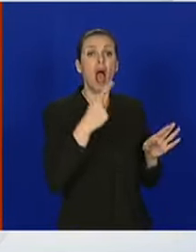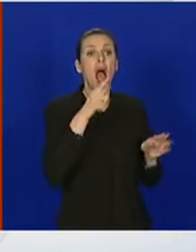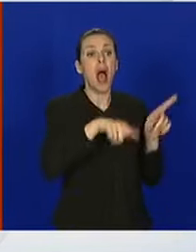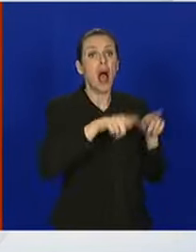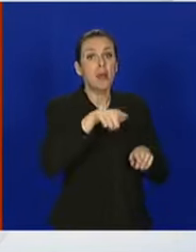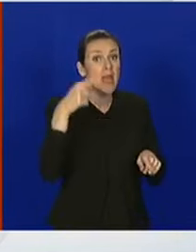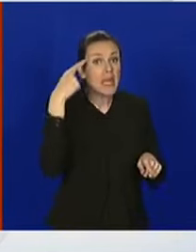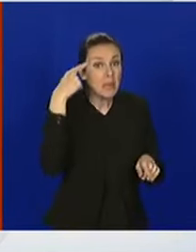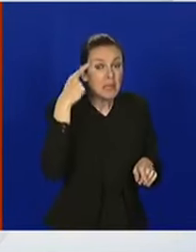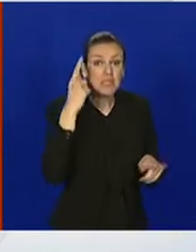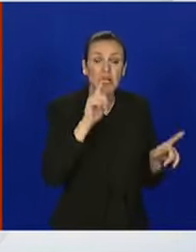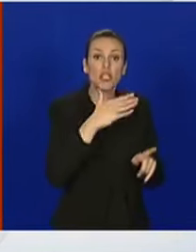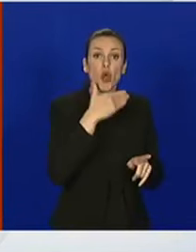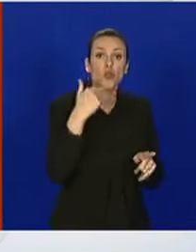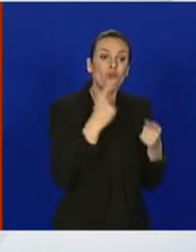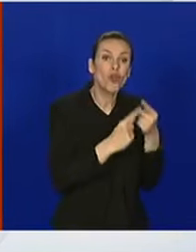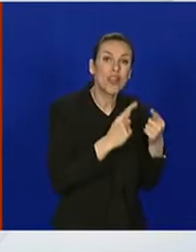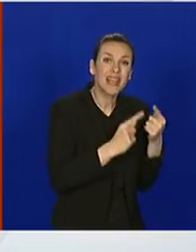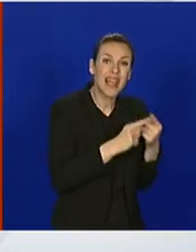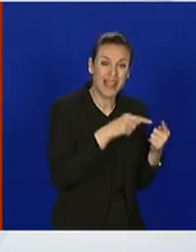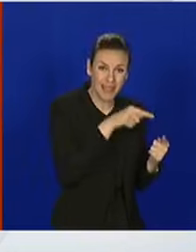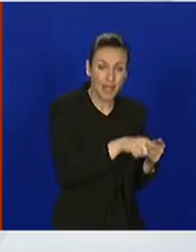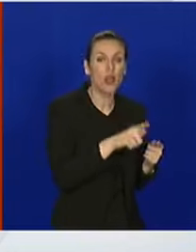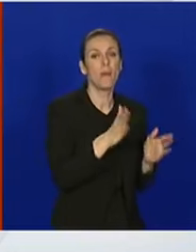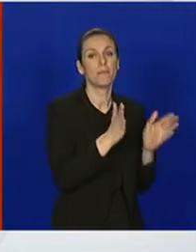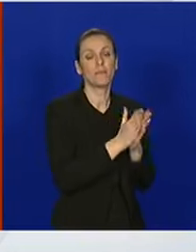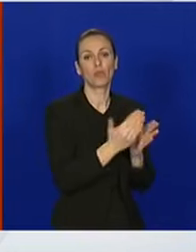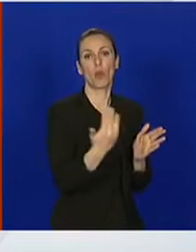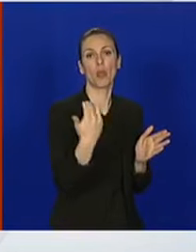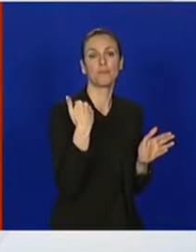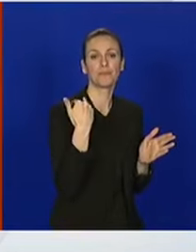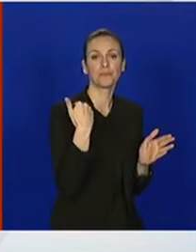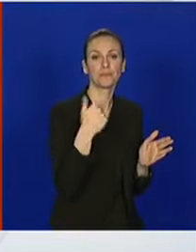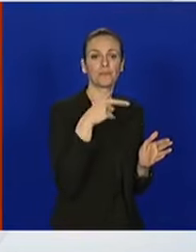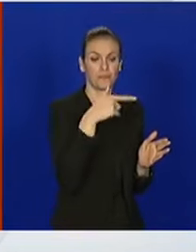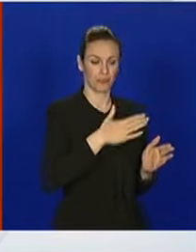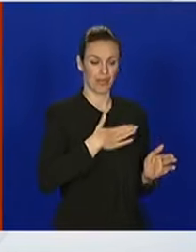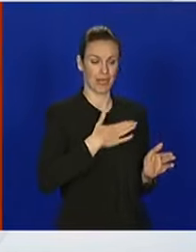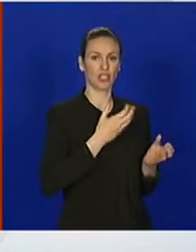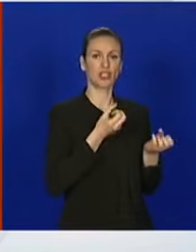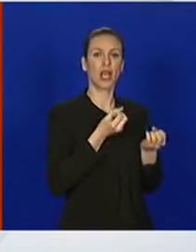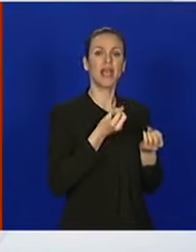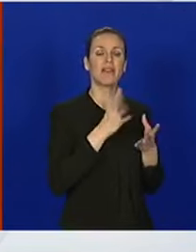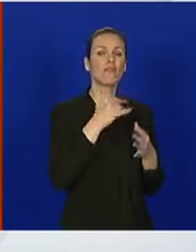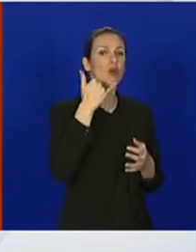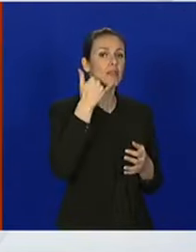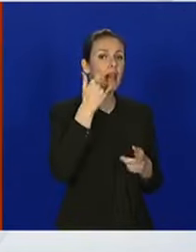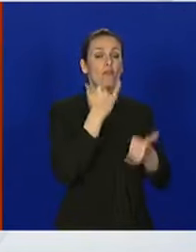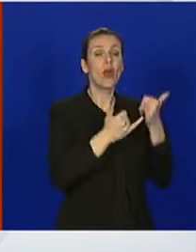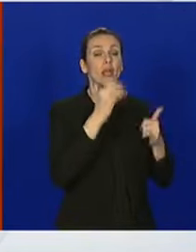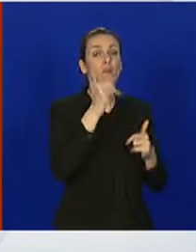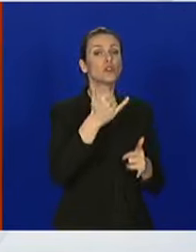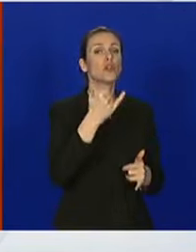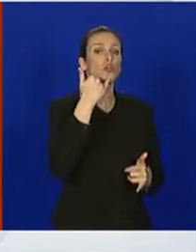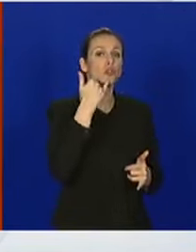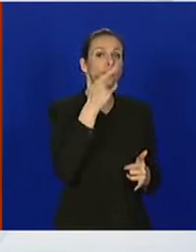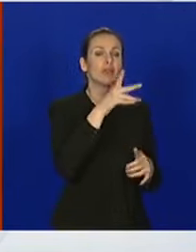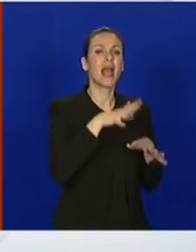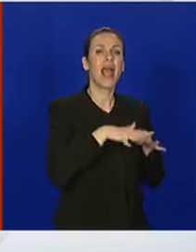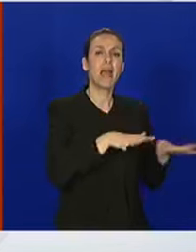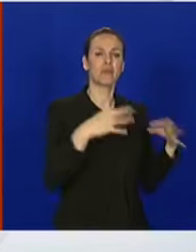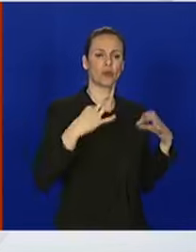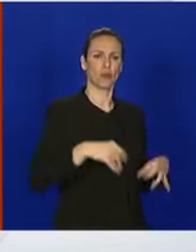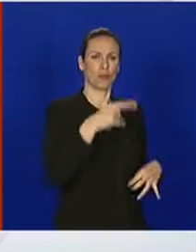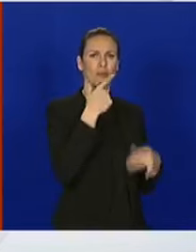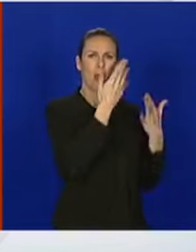detaljne te upute, može se obratiti na naš infotelefon ili može nazvati epidemiološku struku na